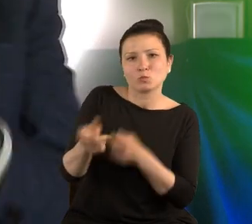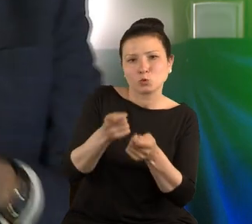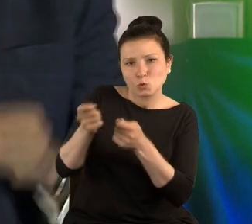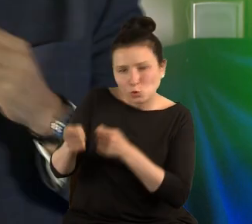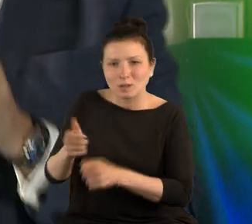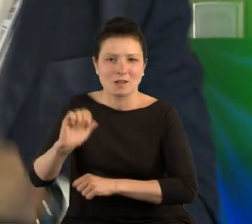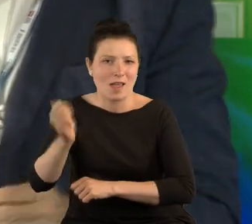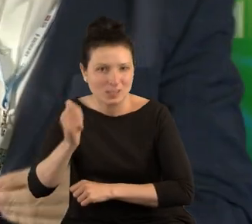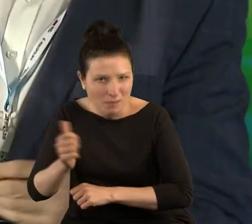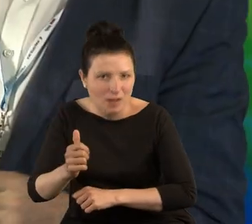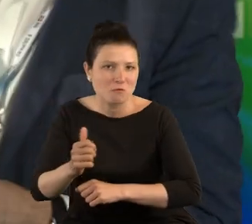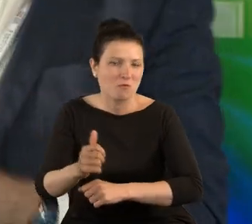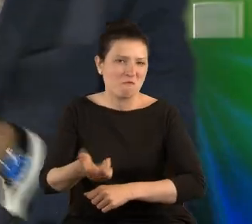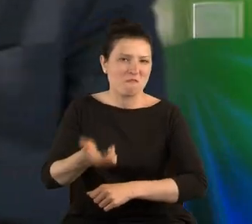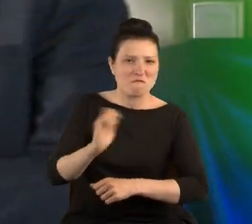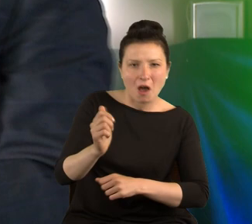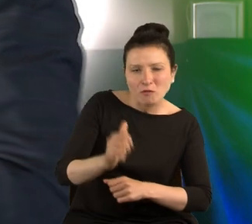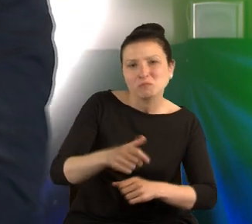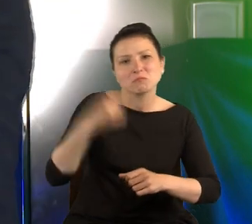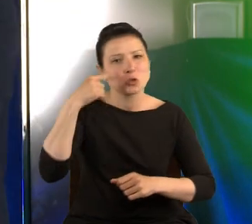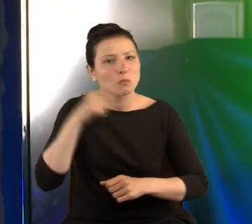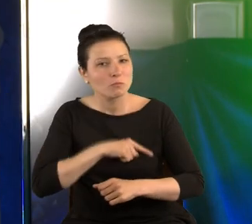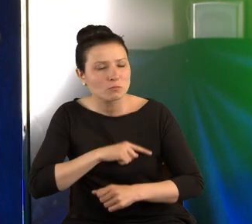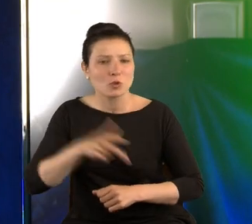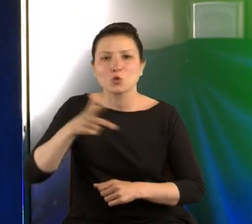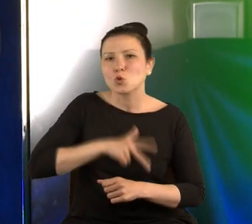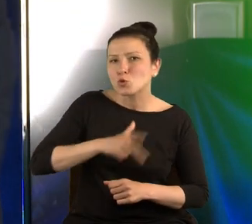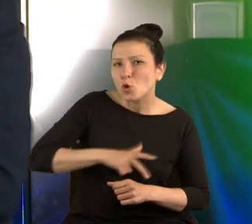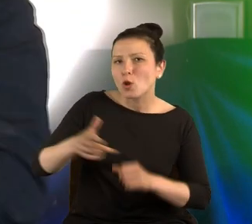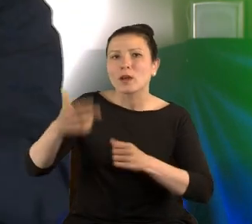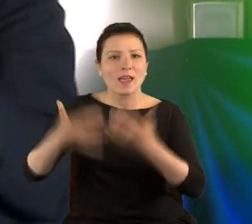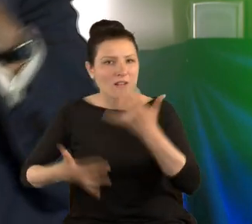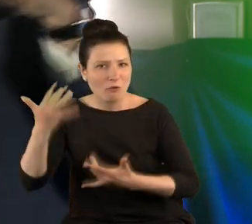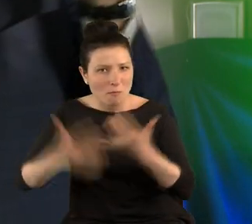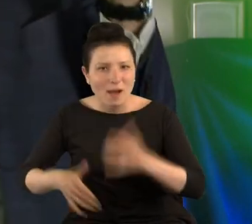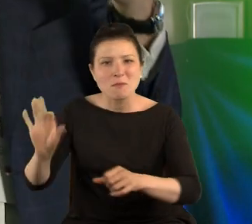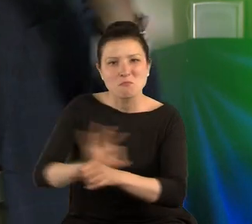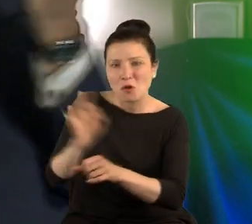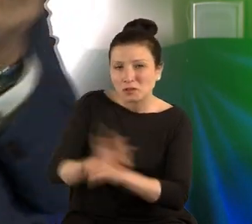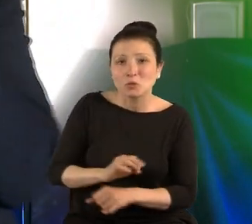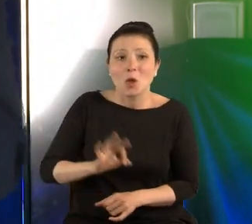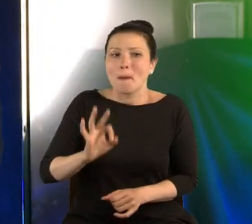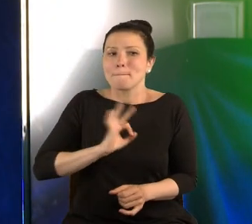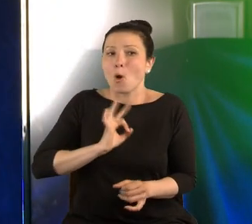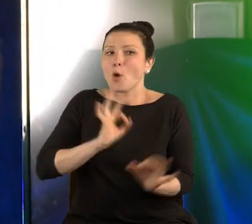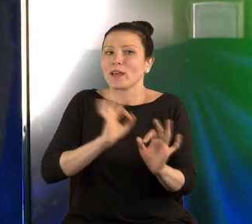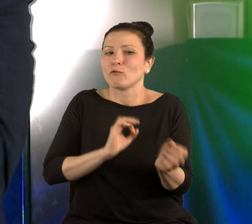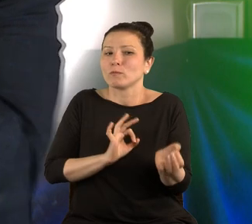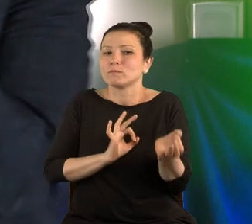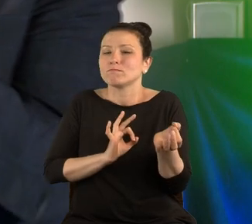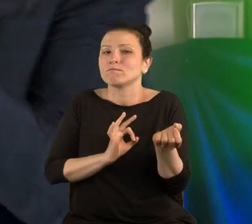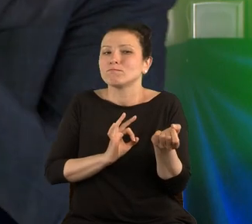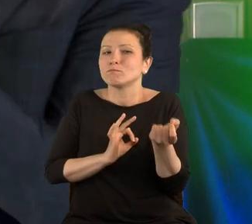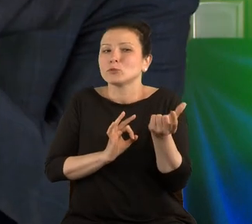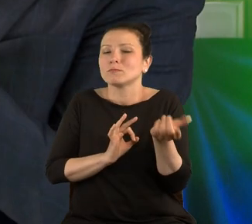socjologów, psychologów, informatyków, designerów, żeby mój bąbel informacyjny był